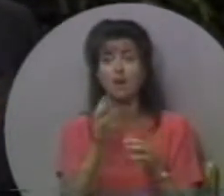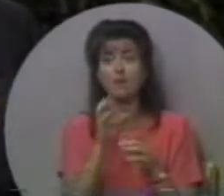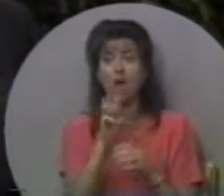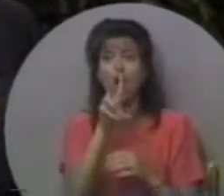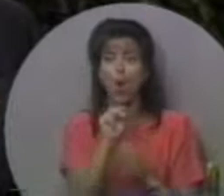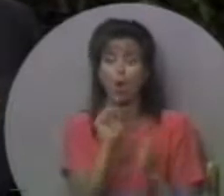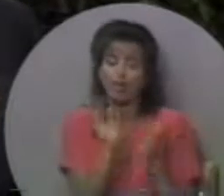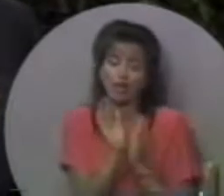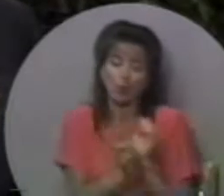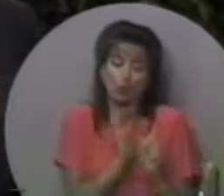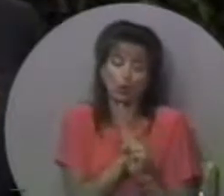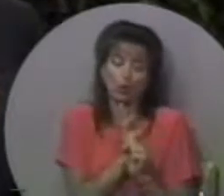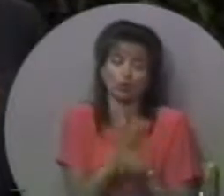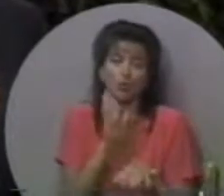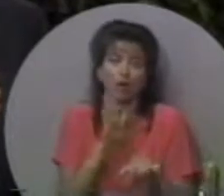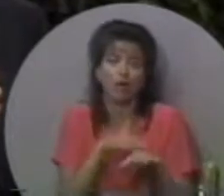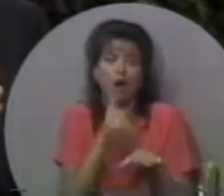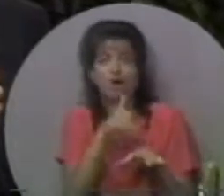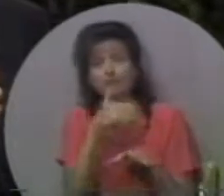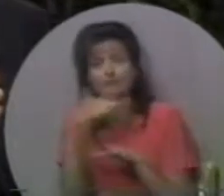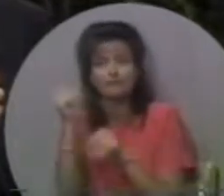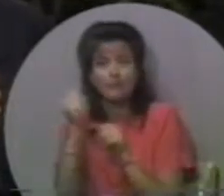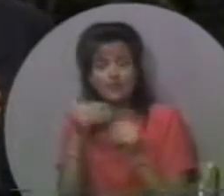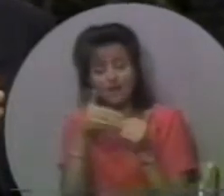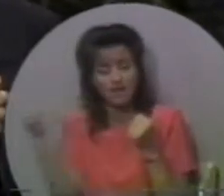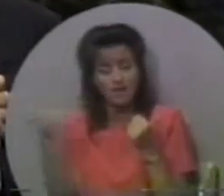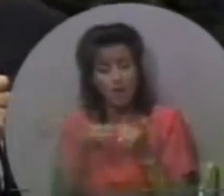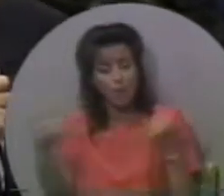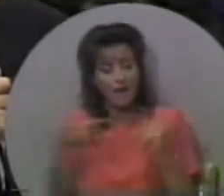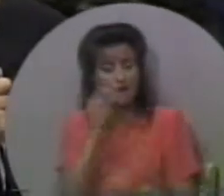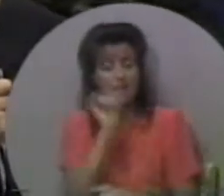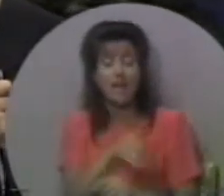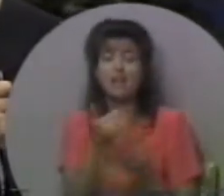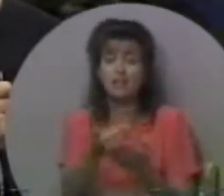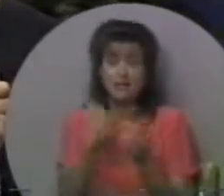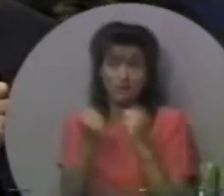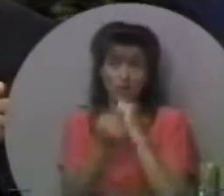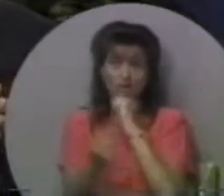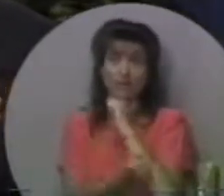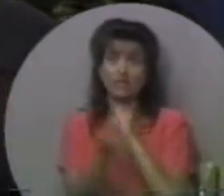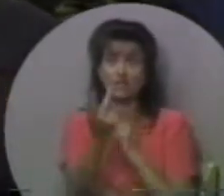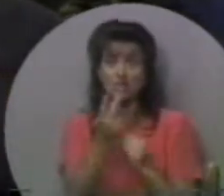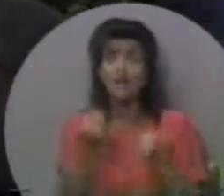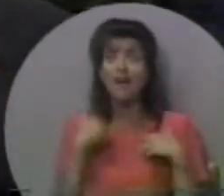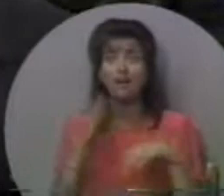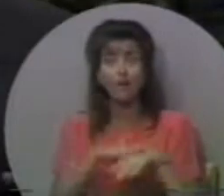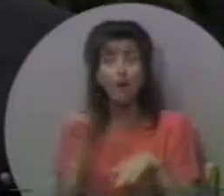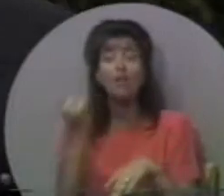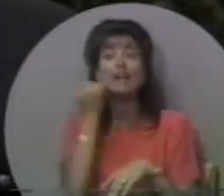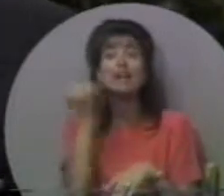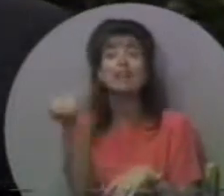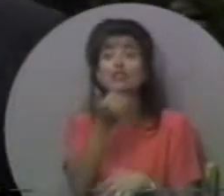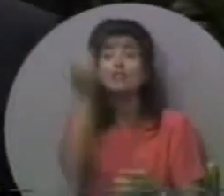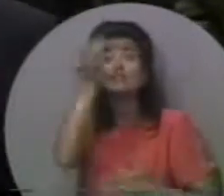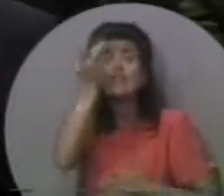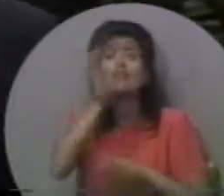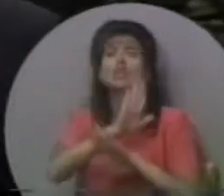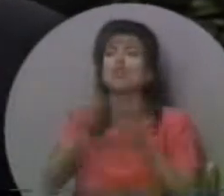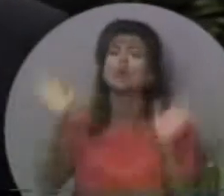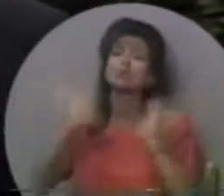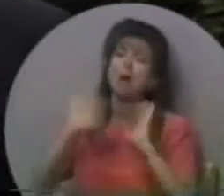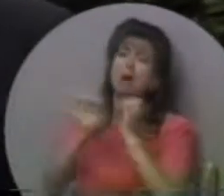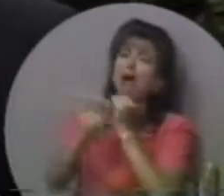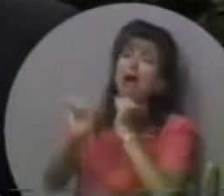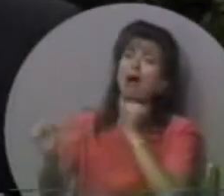себе, ми покликані геть зі своїх маленьких світів до закладин світу. отримали поклик.